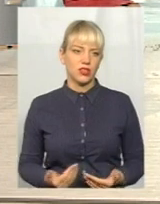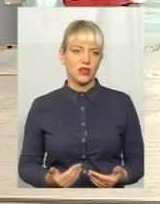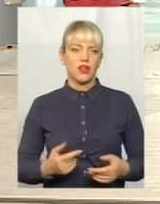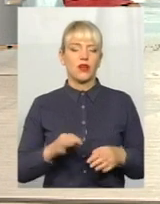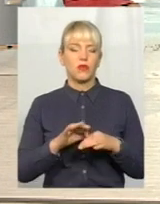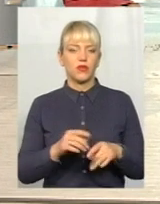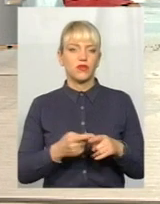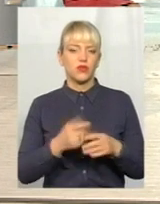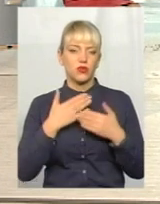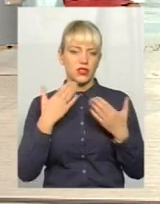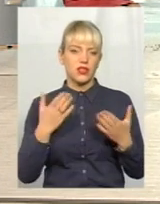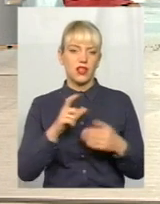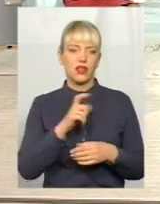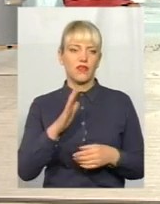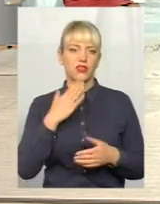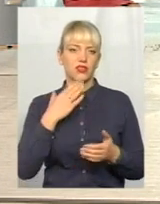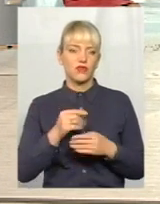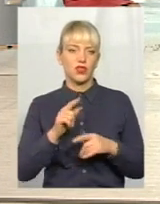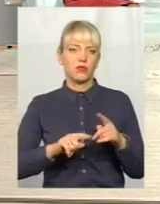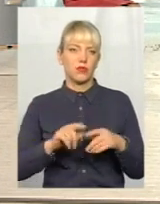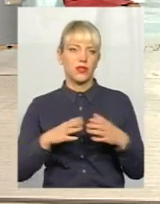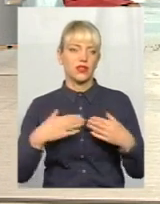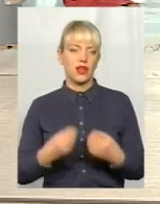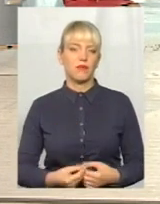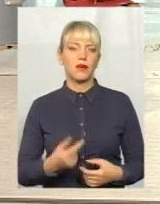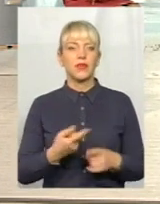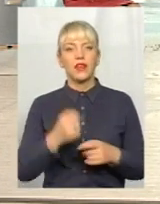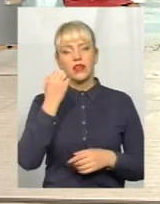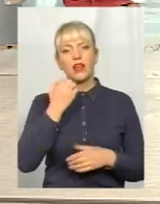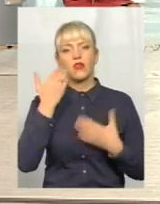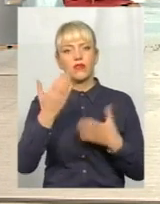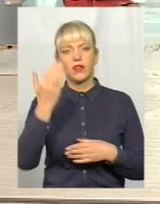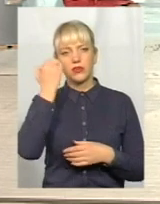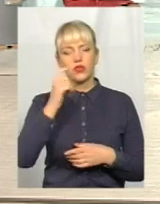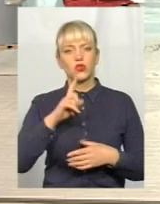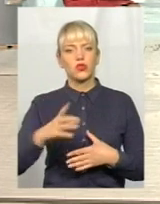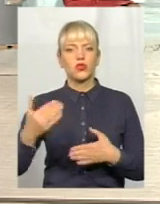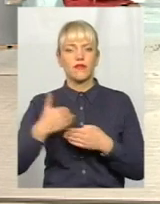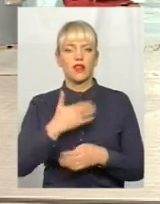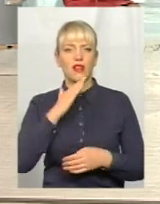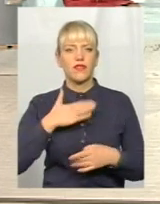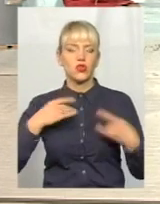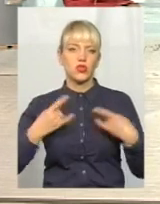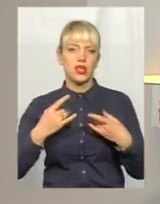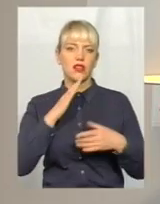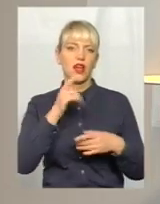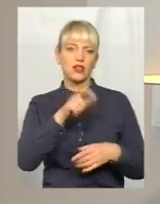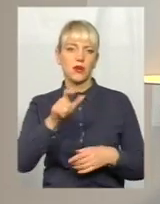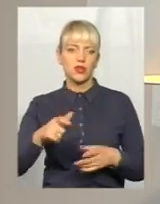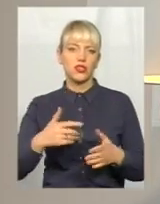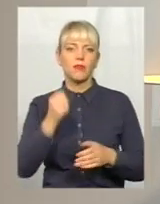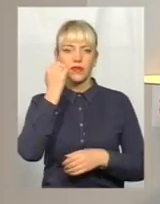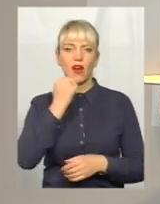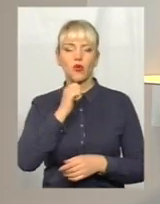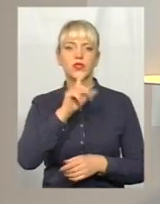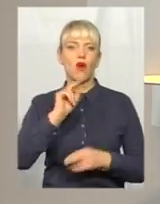останні хвилини зі своїми близькими. Це дуже важливо. Дякую вам, дякую за те, що завітали сьогодні в нашу студію, нашим телеглядачам. Дякую